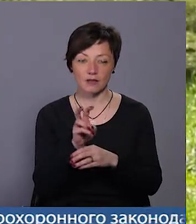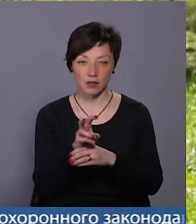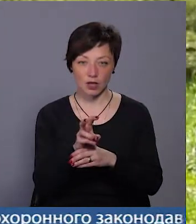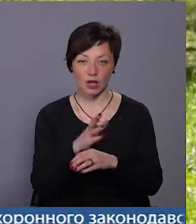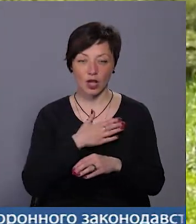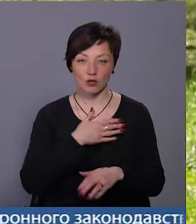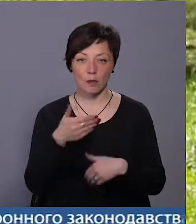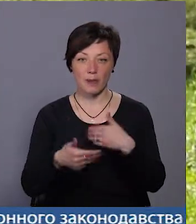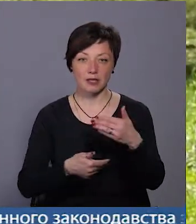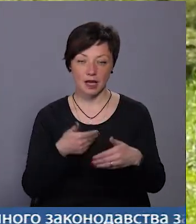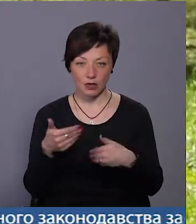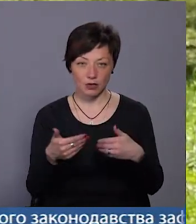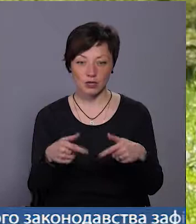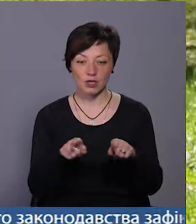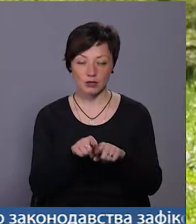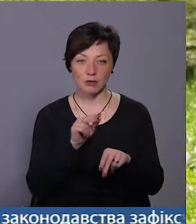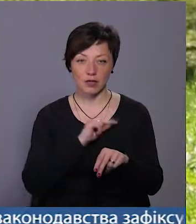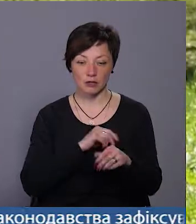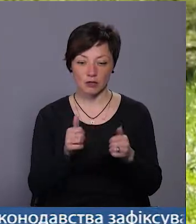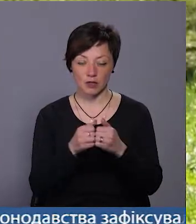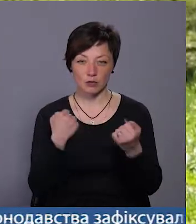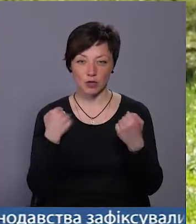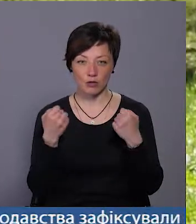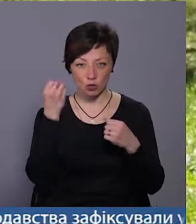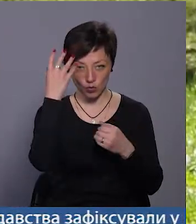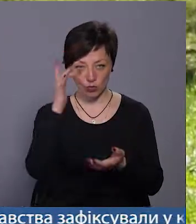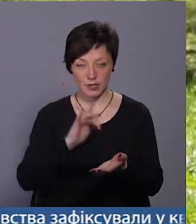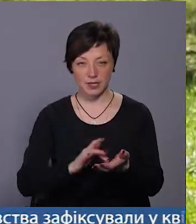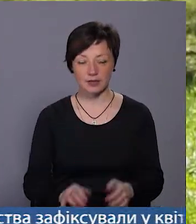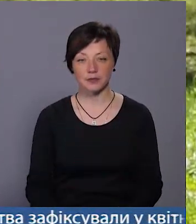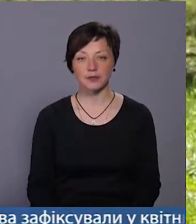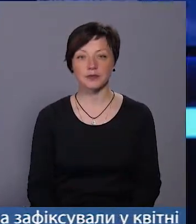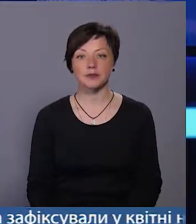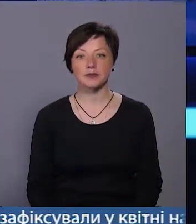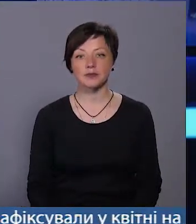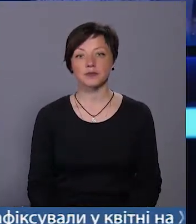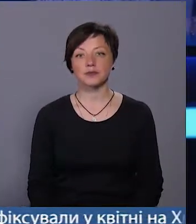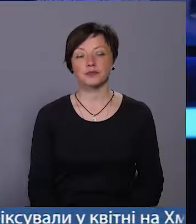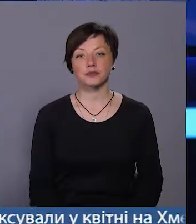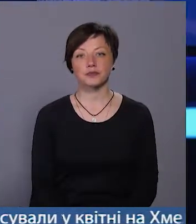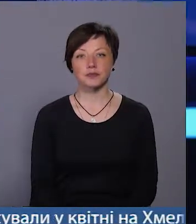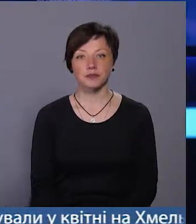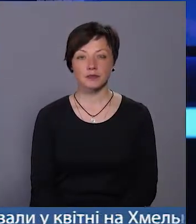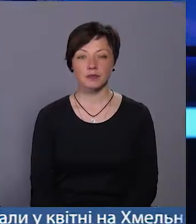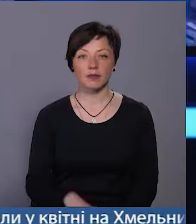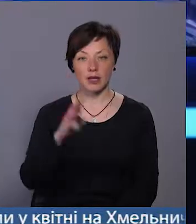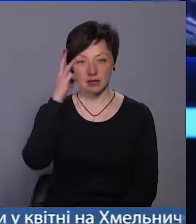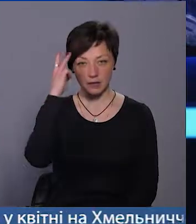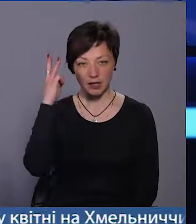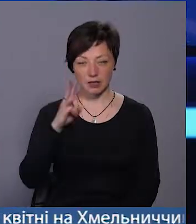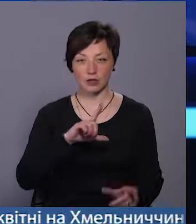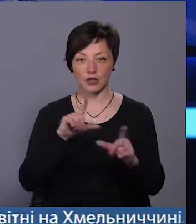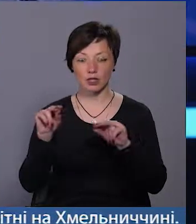нашого басейну, який теж працює при нашому спортивно-культурному центрі «Плоскирів». З Хмельницького на